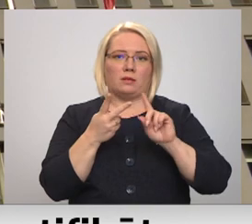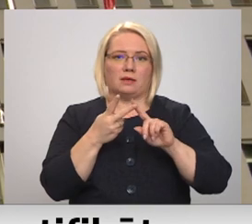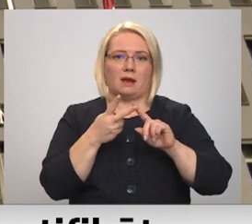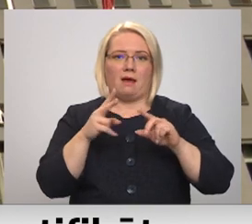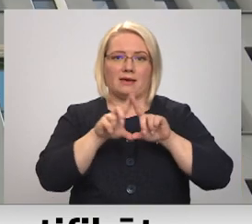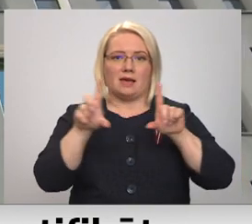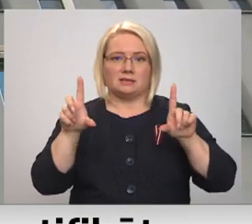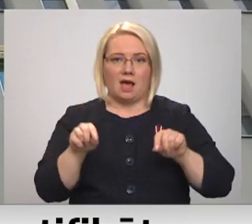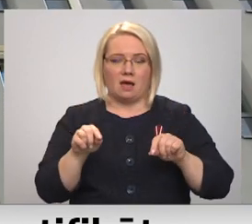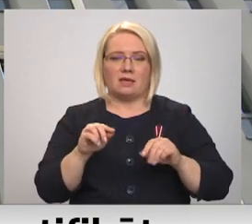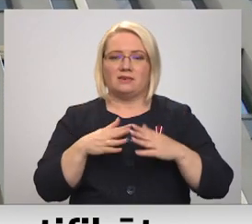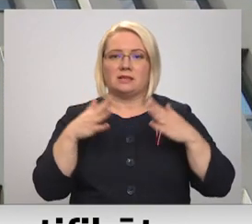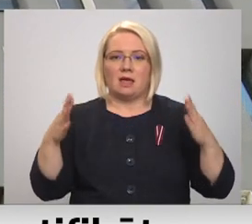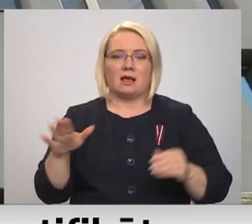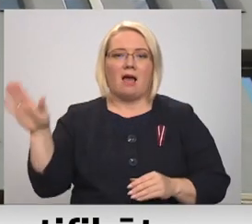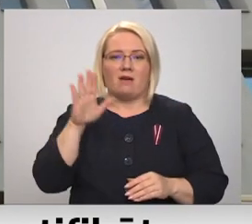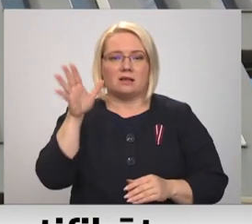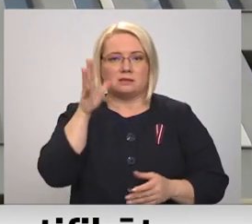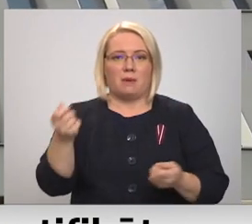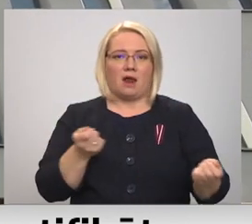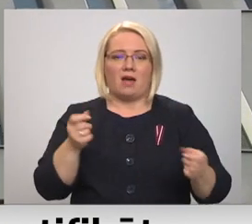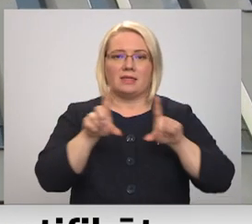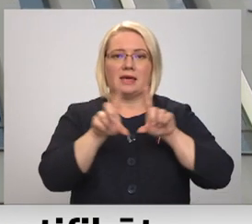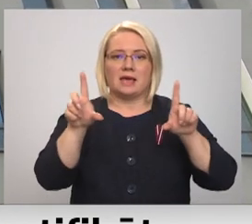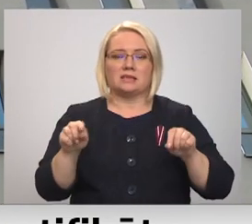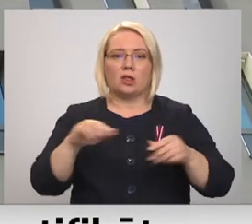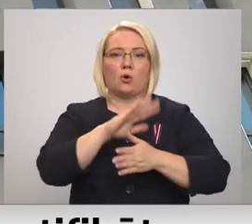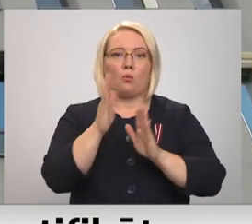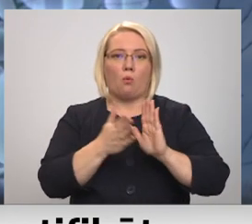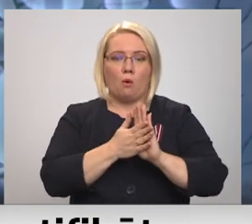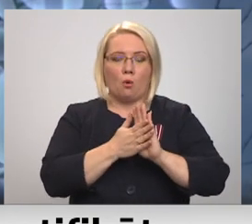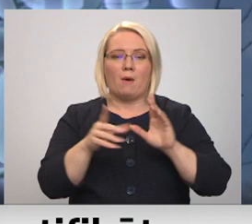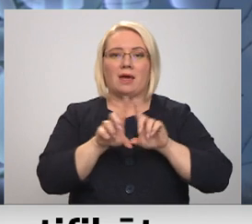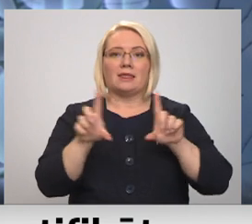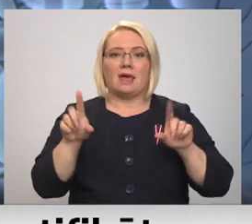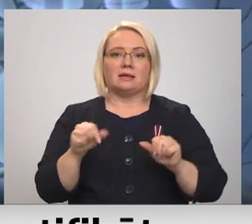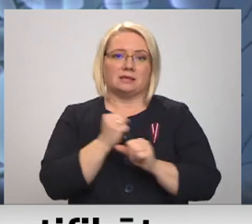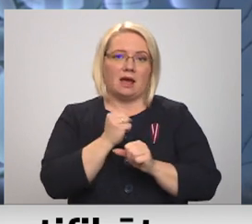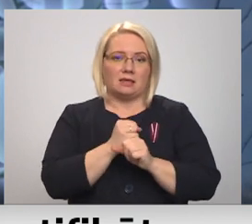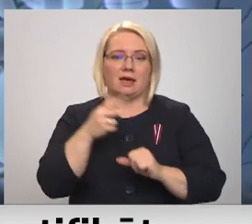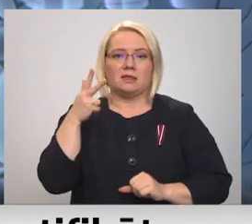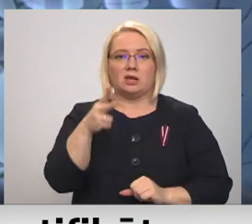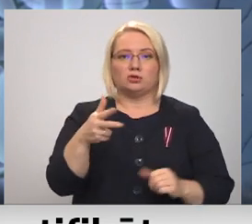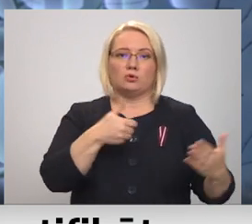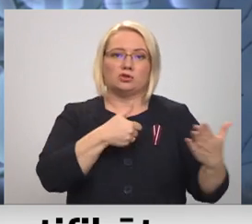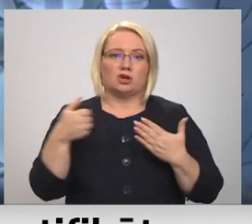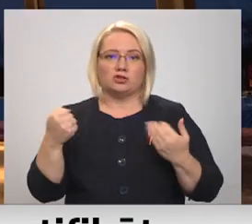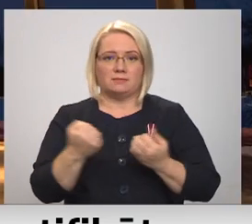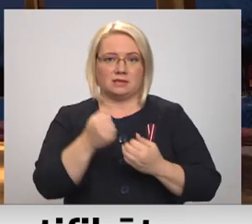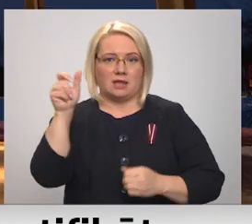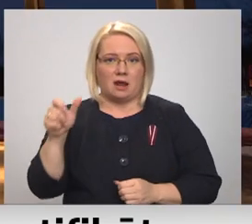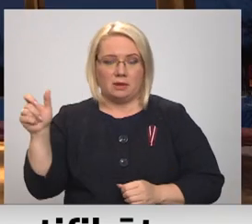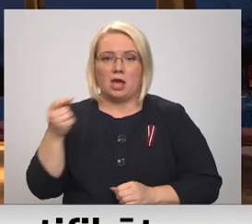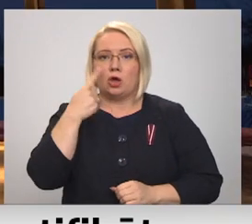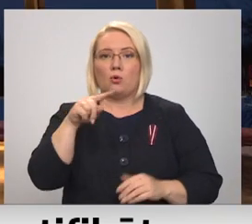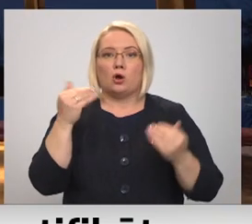skaita ziņā lielākā valsts pārvaldes iestāde valstī kopumā. Dienestā strādā ap 3600 darbinieku. No